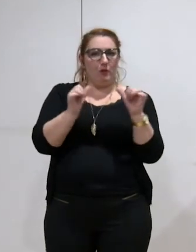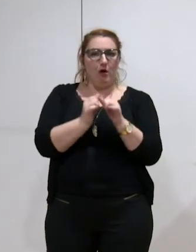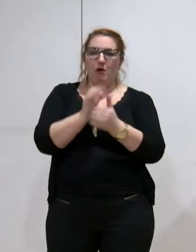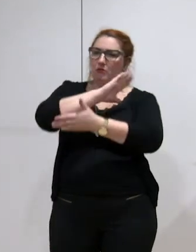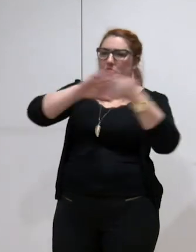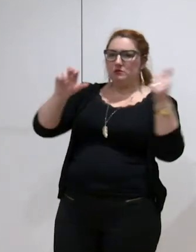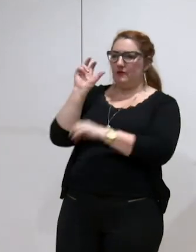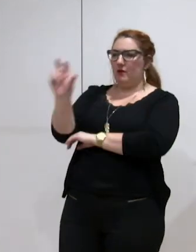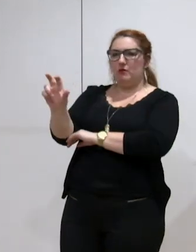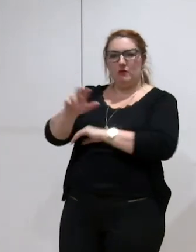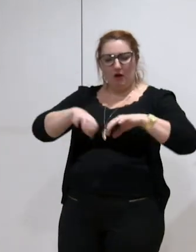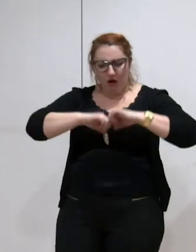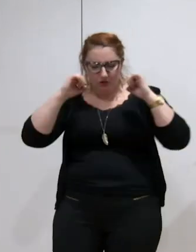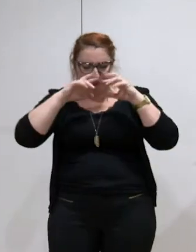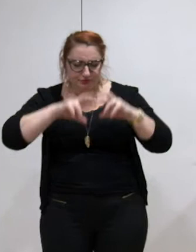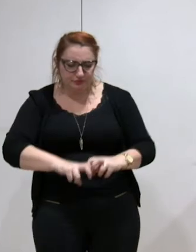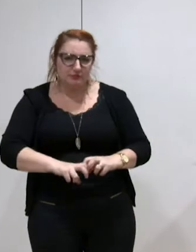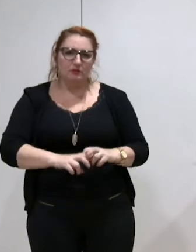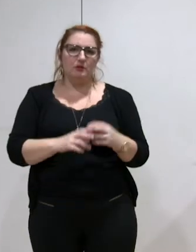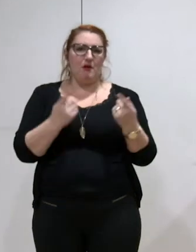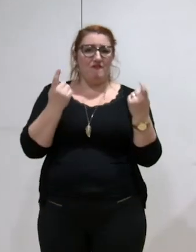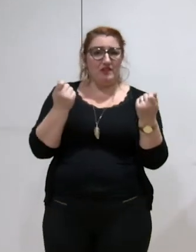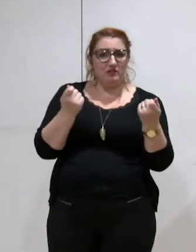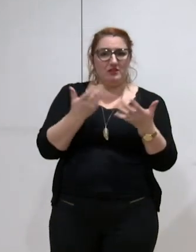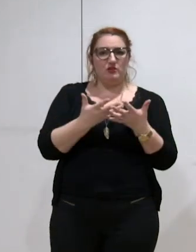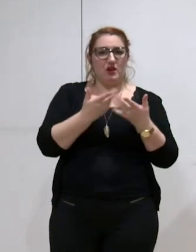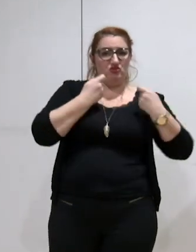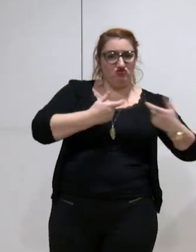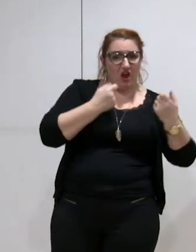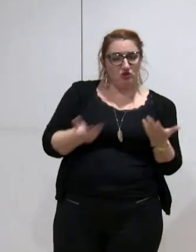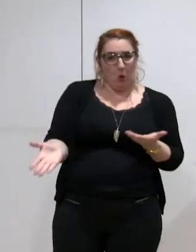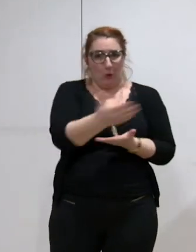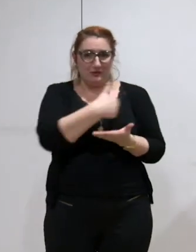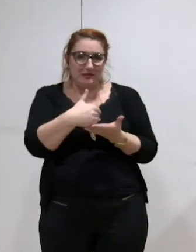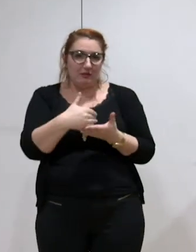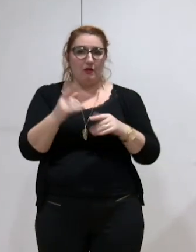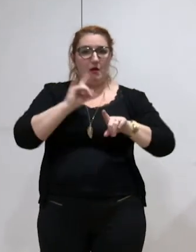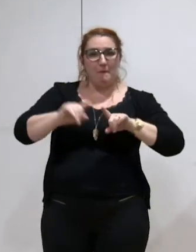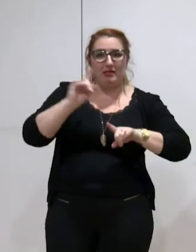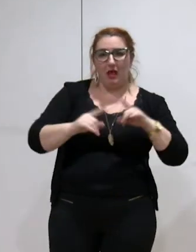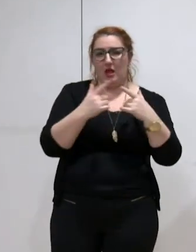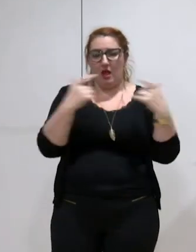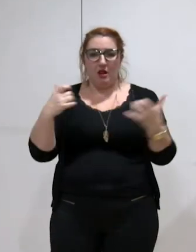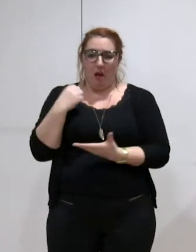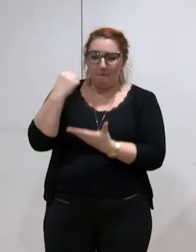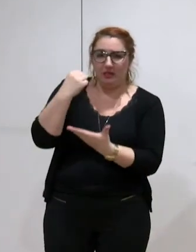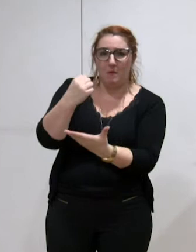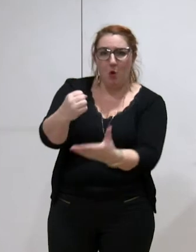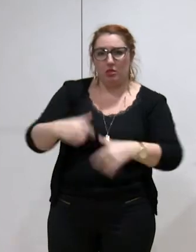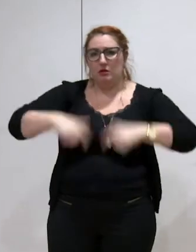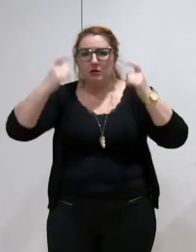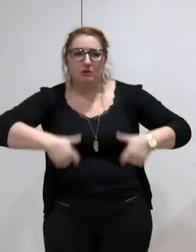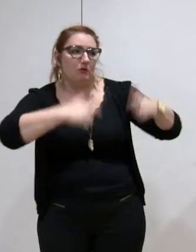financiers, les charges et recettes, les moyens matériels, les moyens patrimoniaux également liés à ces compétences.